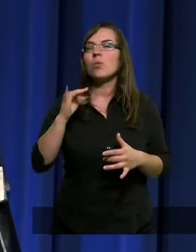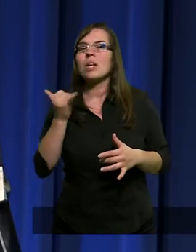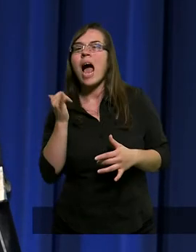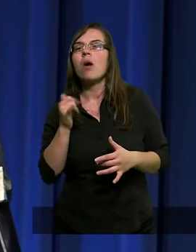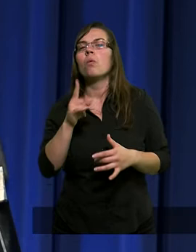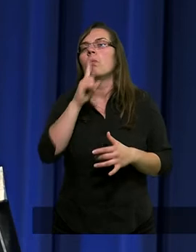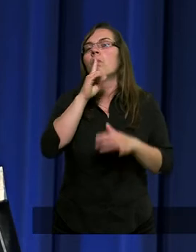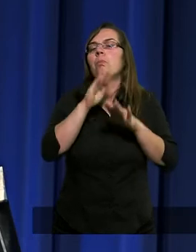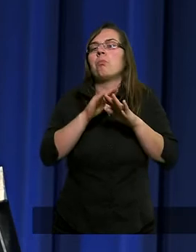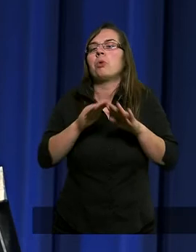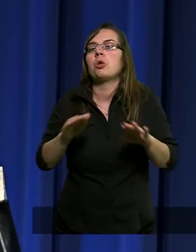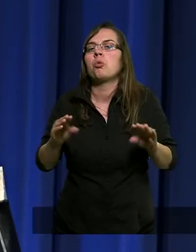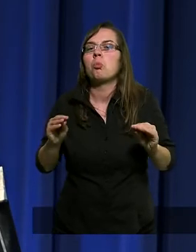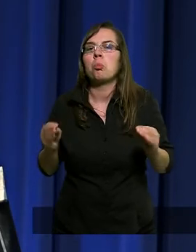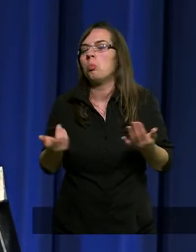dziwnie milczący.